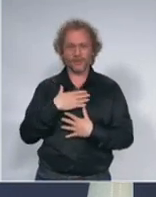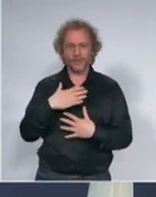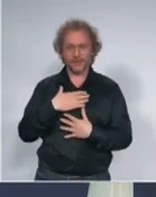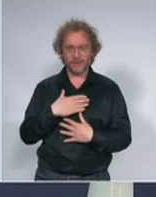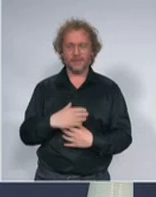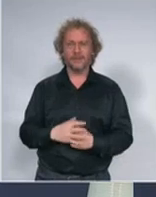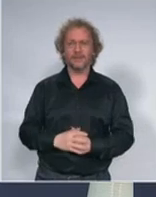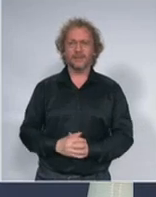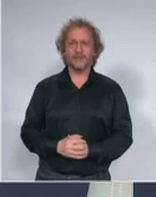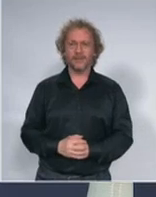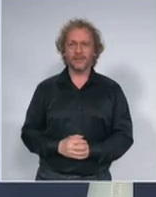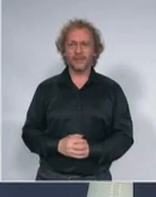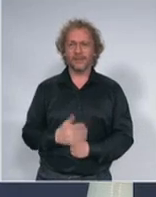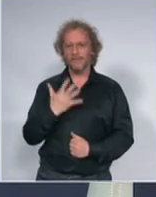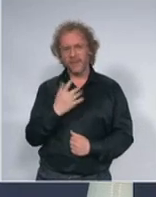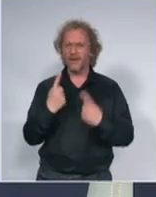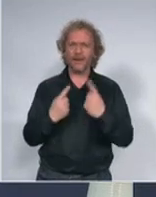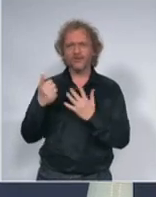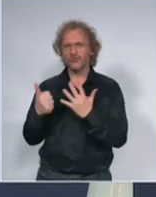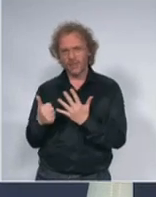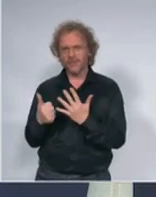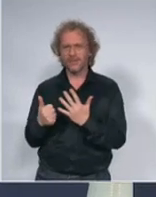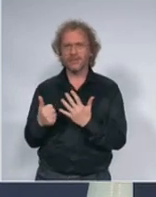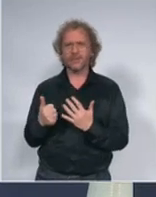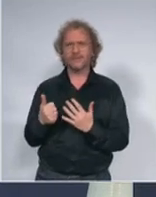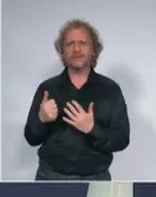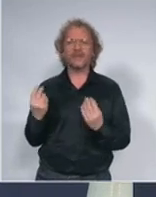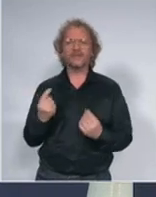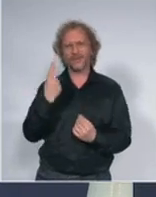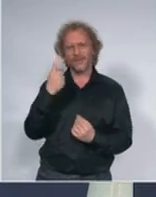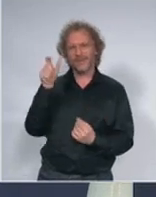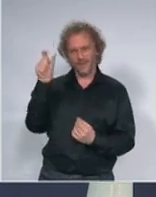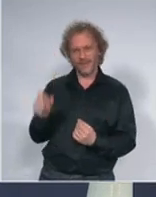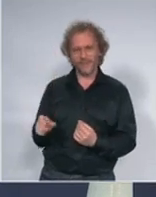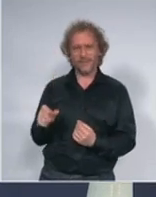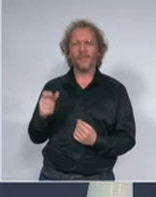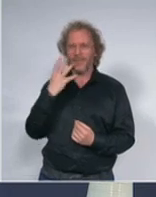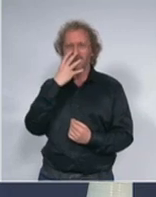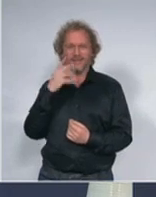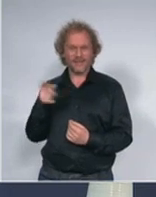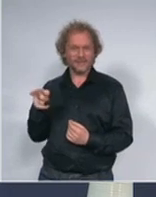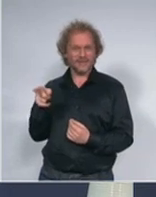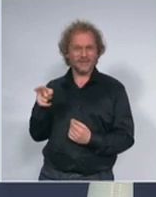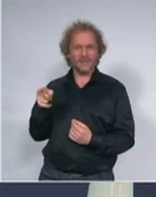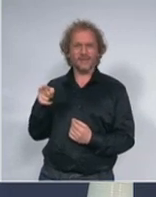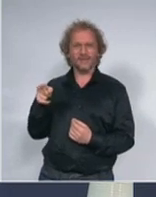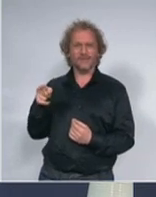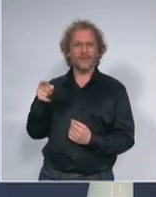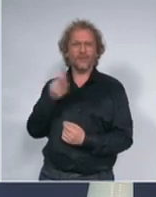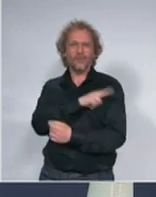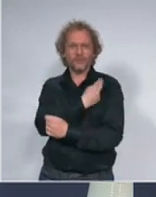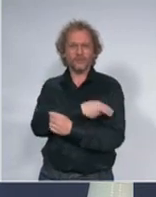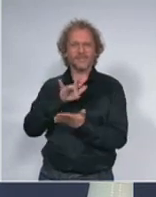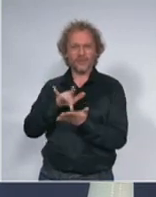pet ili šest, pošto je jedna osoba koja je na respiratoru u kliničkom centru Niš osoba